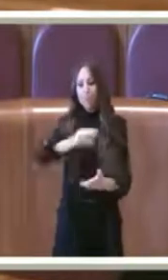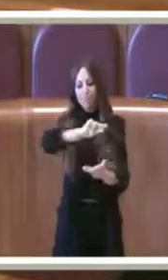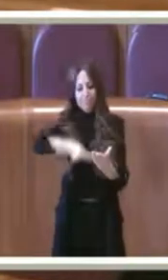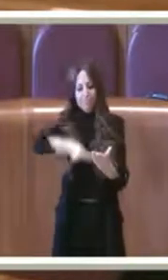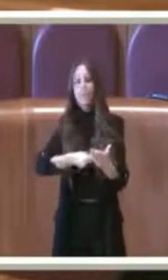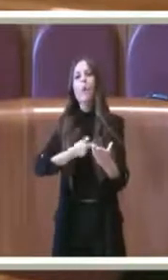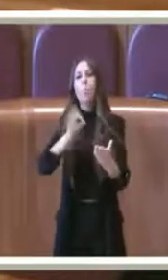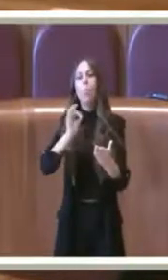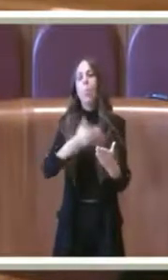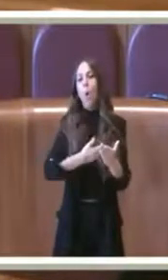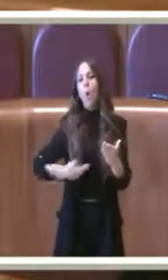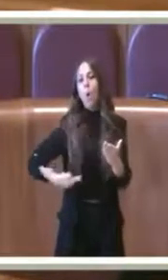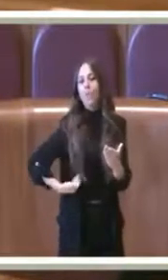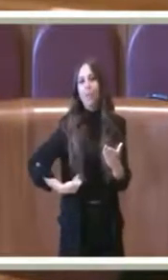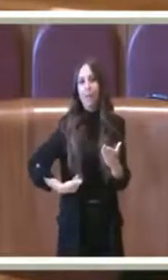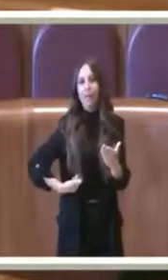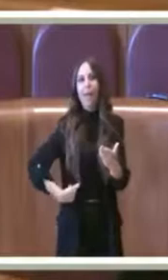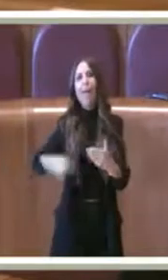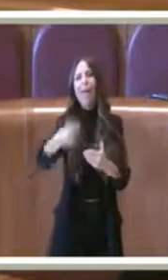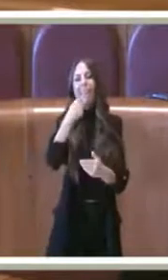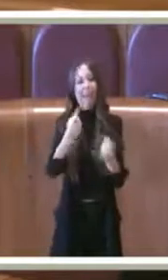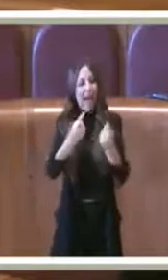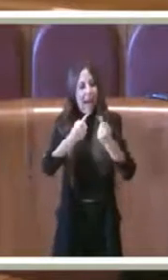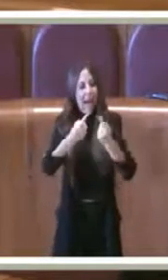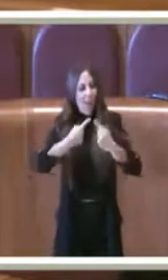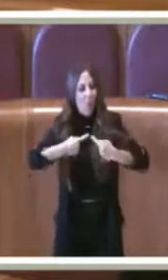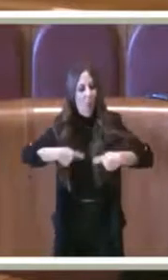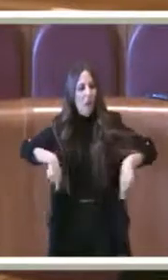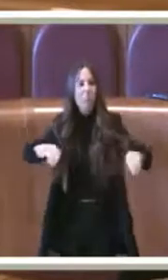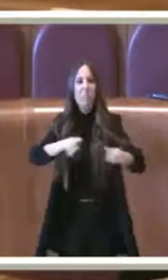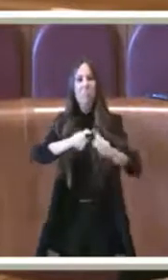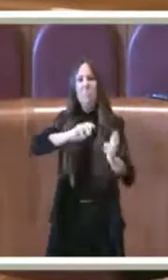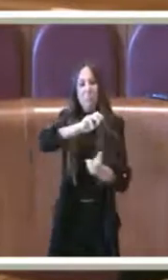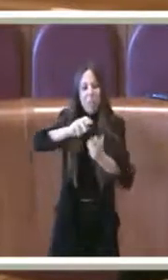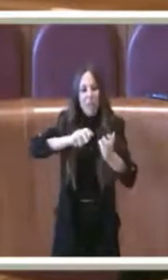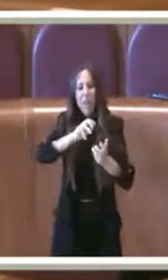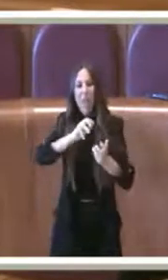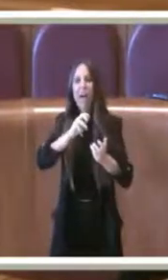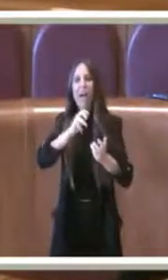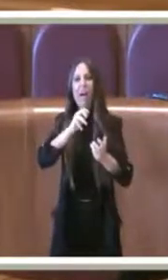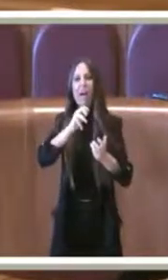citato un'aula convulsa,'ha chiamata una mozione